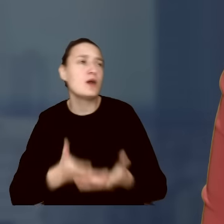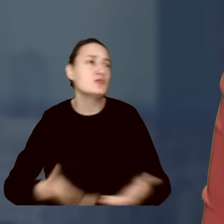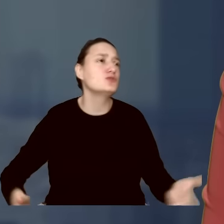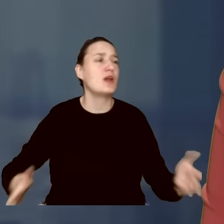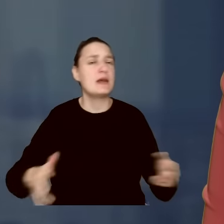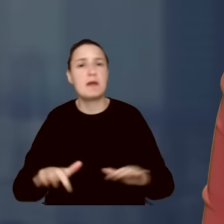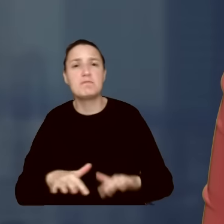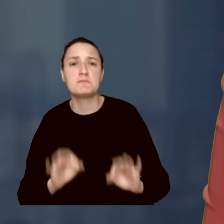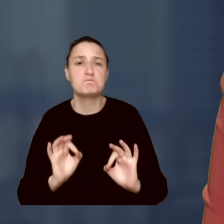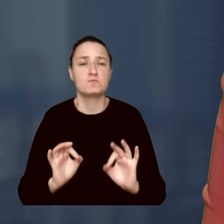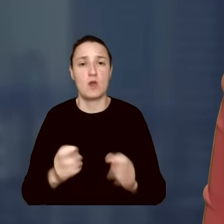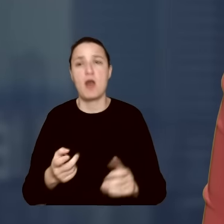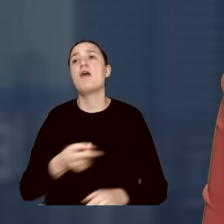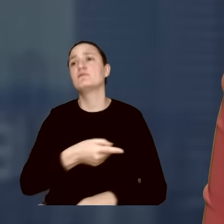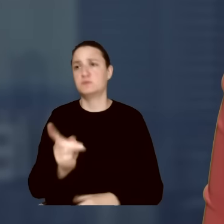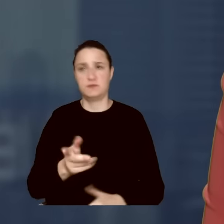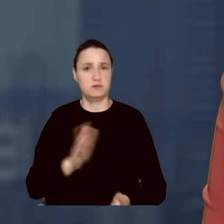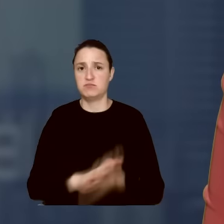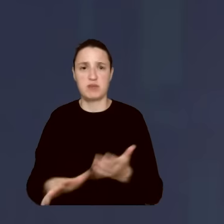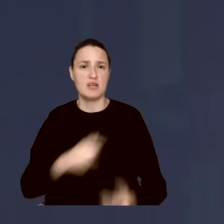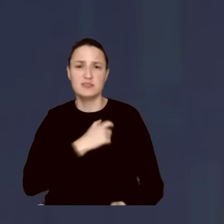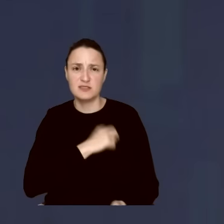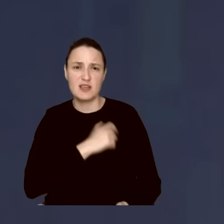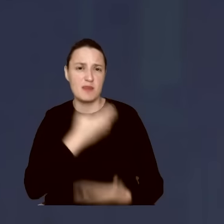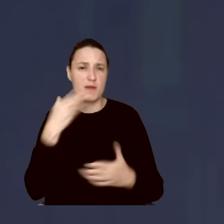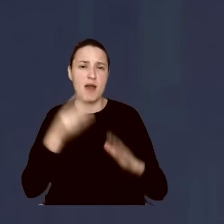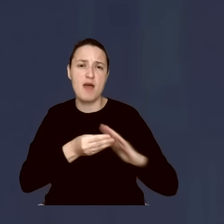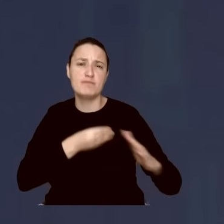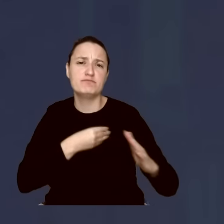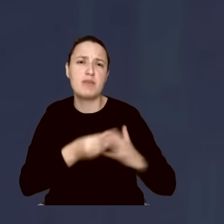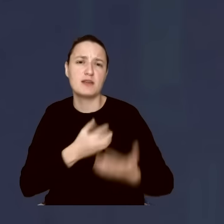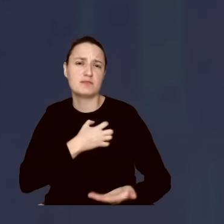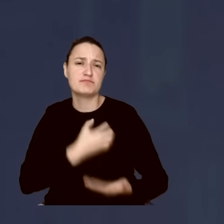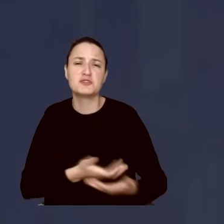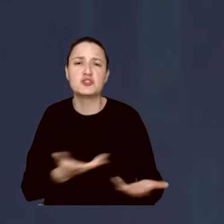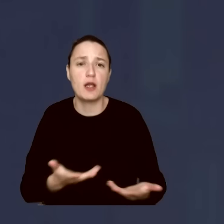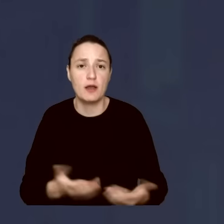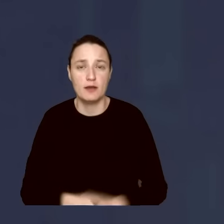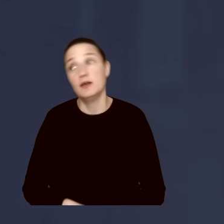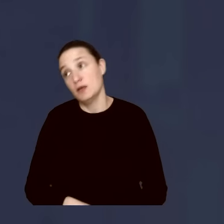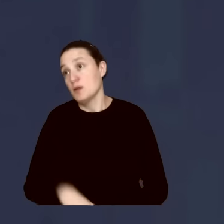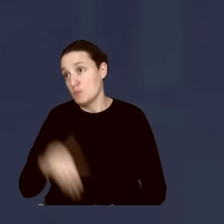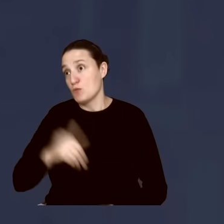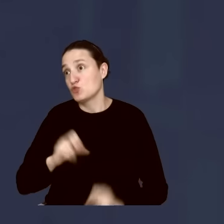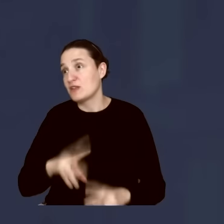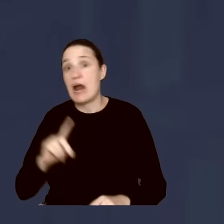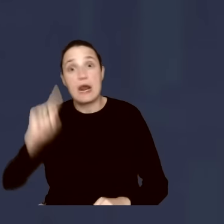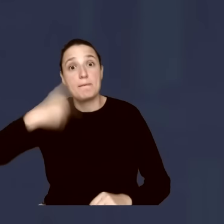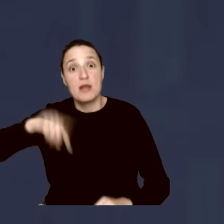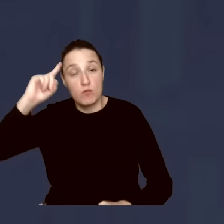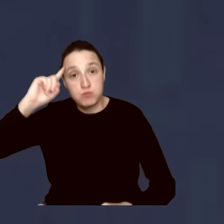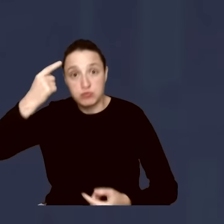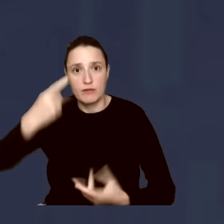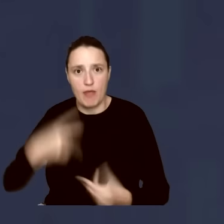Donald Tusk, a wy jesteście bezduszni i w ogóle nie macie empatii. Dobrze, może byliśmy bezduszni, bez empatii, ale nie byliśmy idiotami, skończonymi